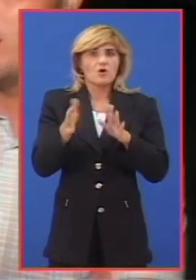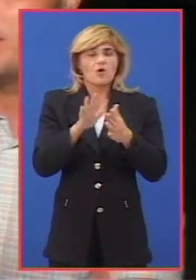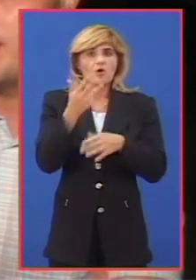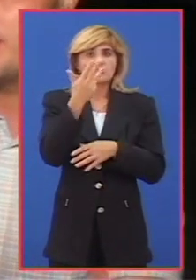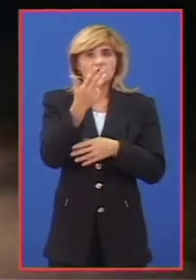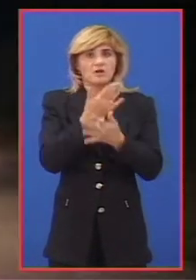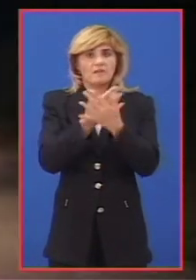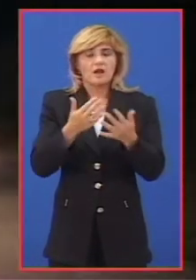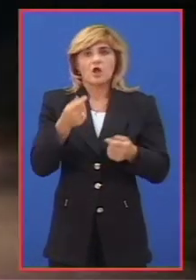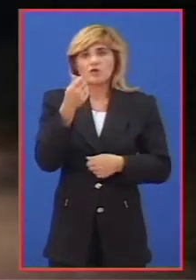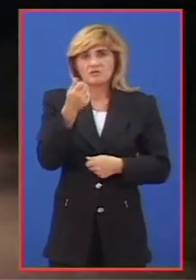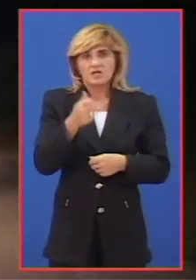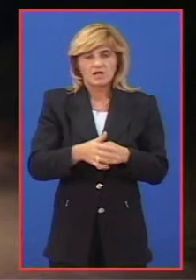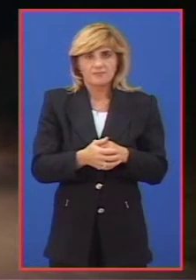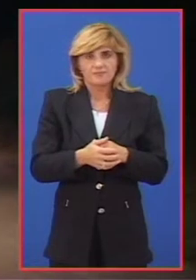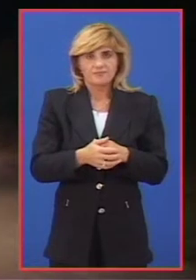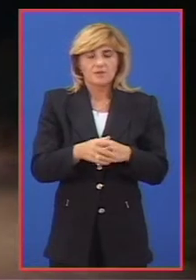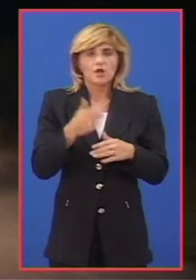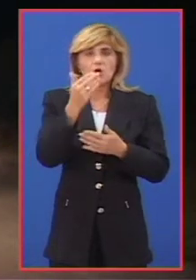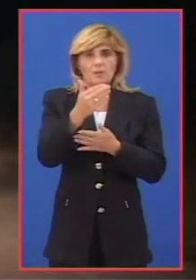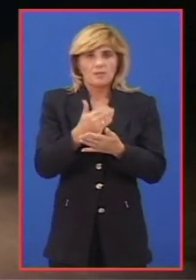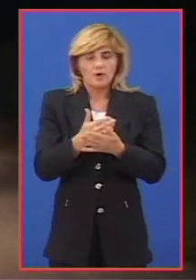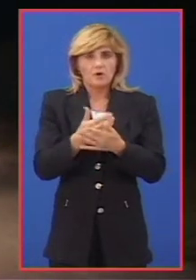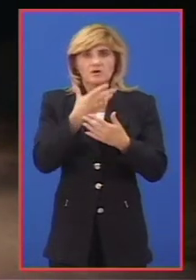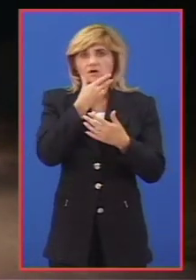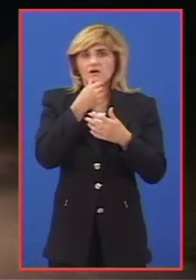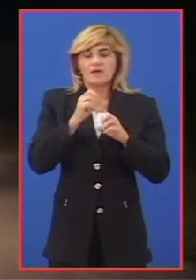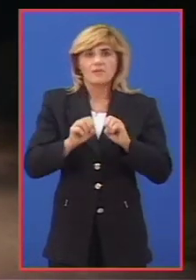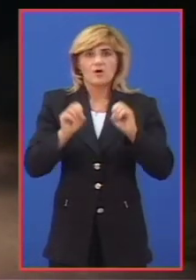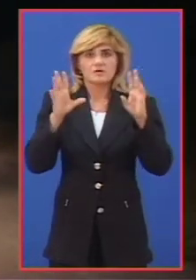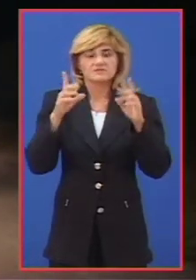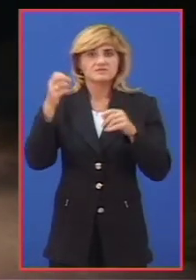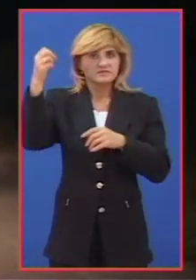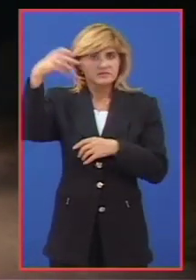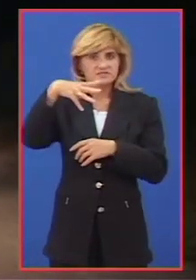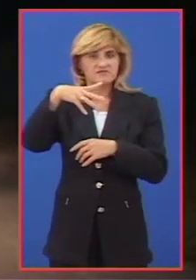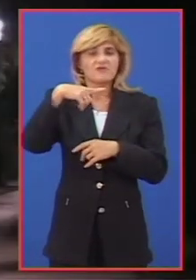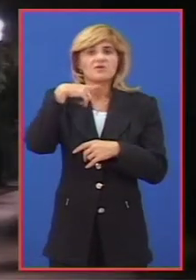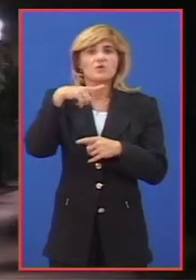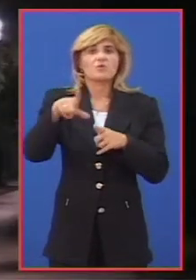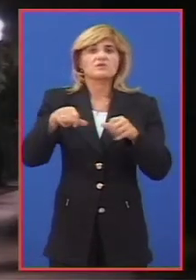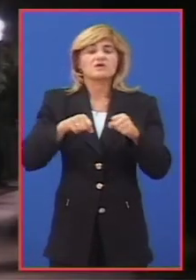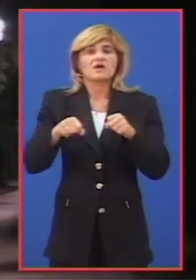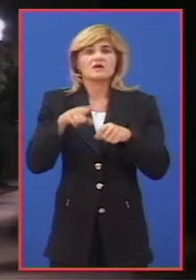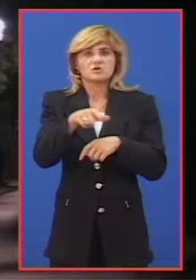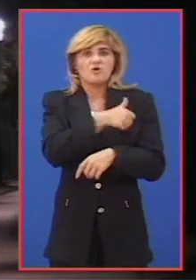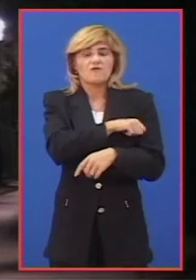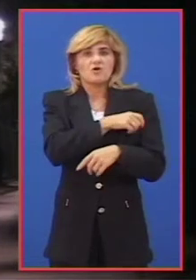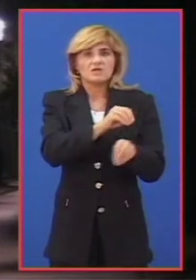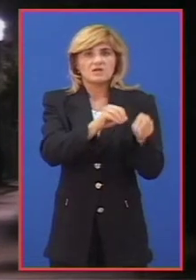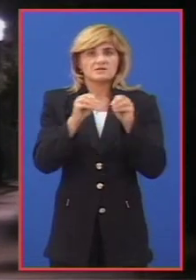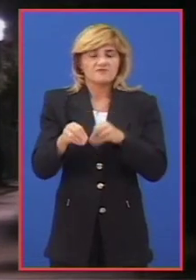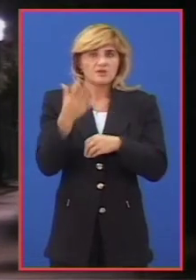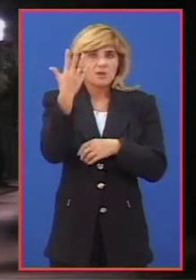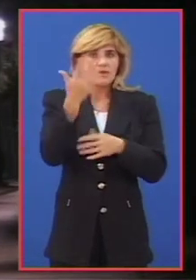4 miliona dinara. Za program dekorativnog osvjetljavanja javnih i sakralnih objekata u direkciji je za ovu godinu izdvojeno